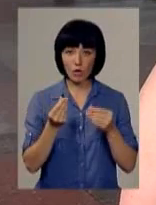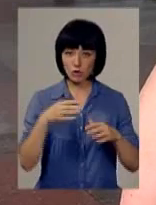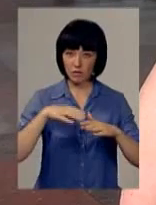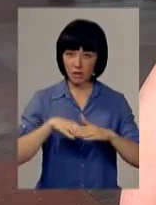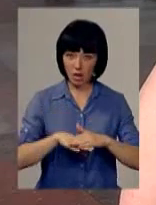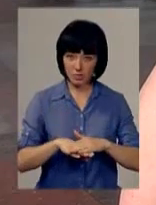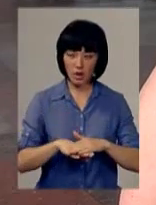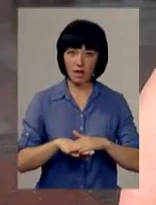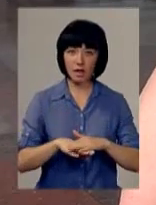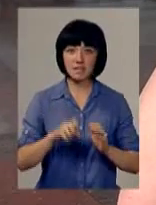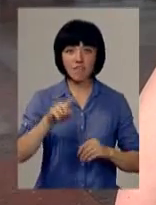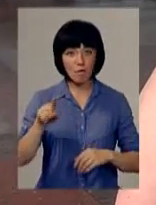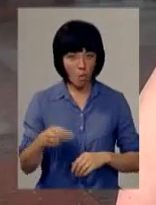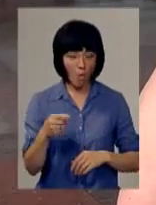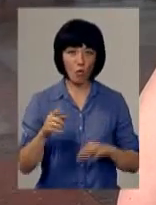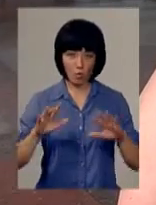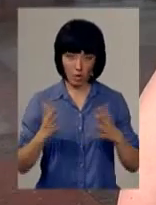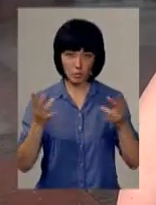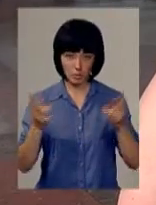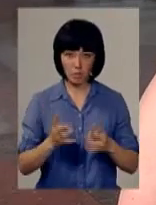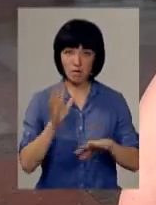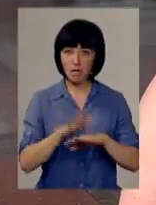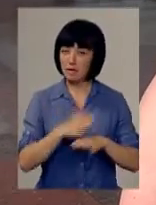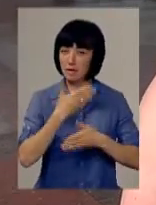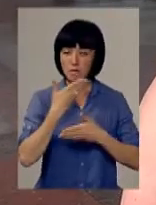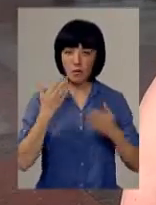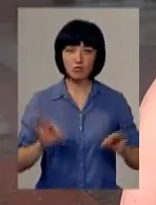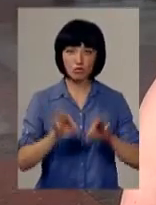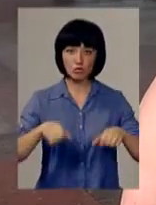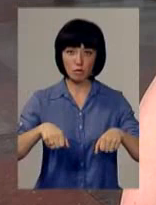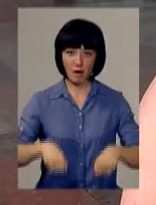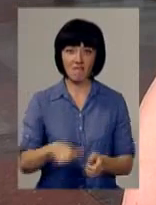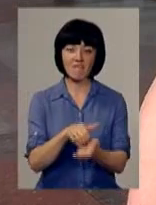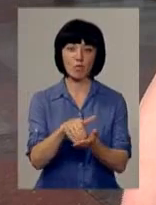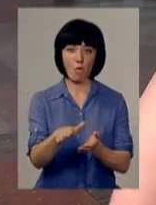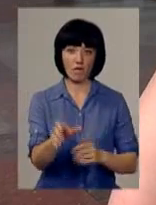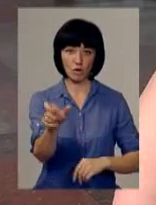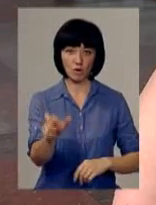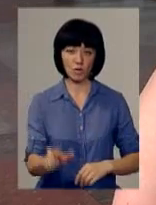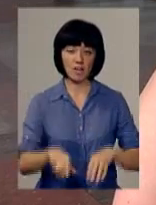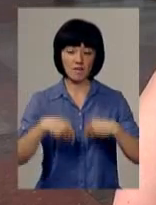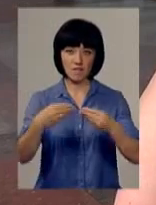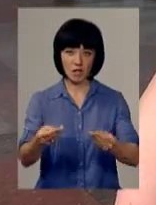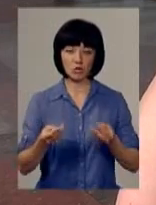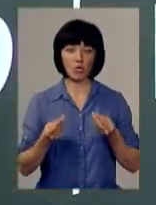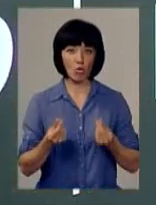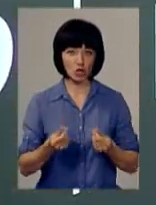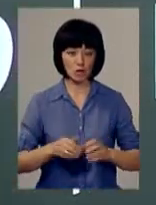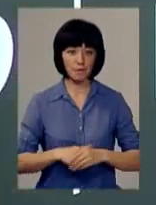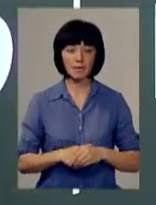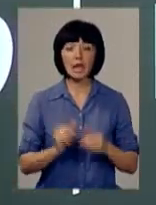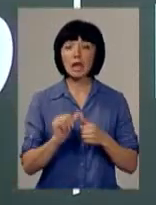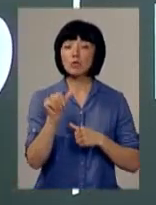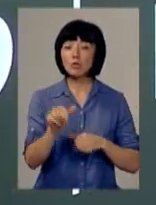кошти за вимогою, банк не має жодного права відмовити в видачі цих коштів.